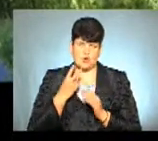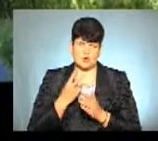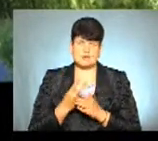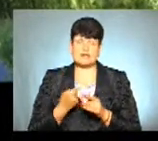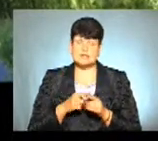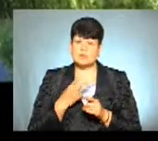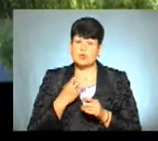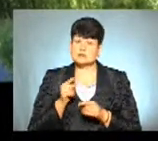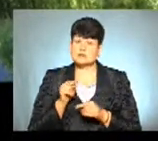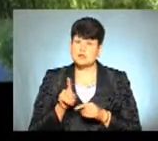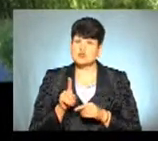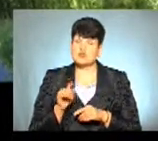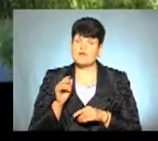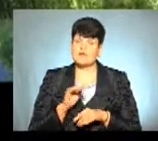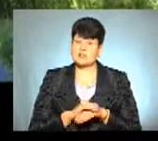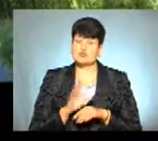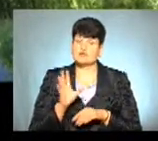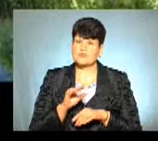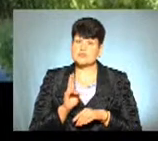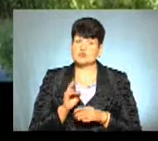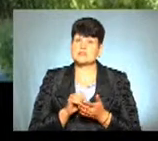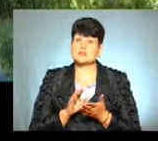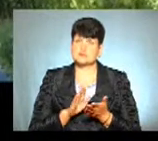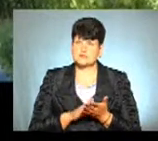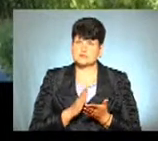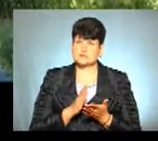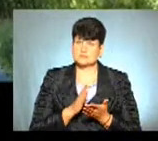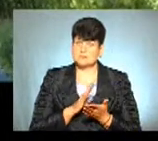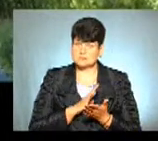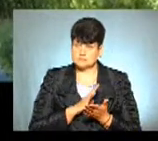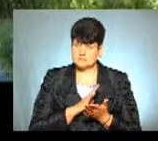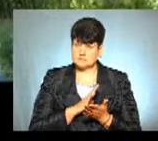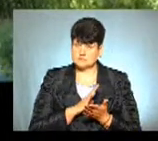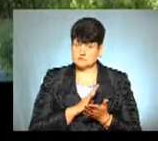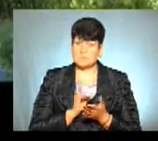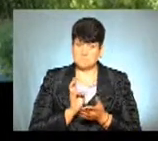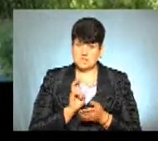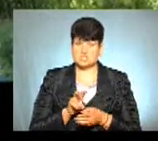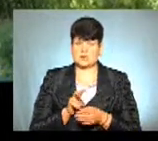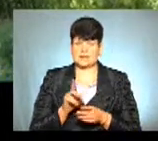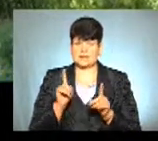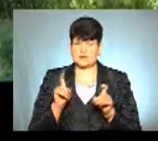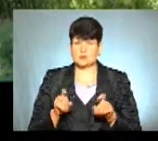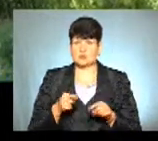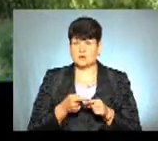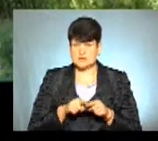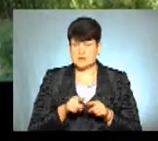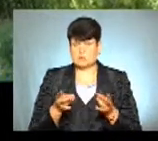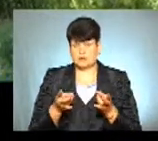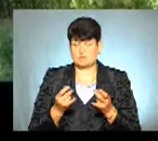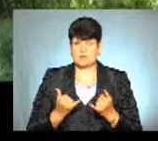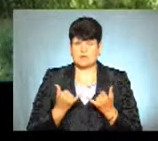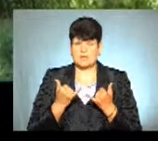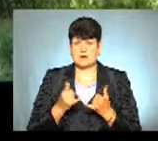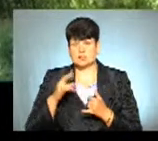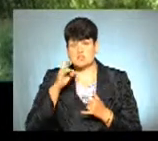свідчить про те, що фактично всі, хто зареєструвалися, прийшли на тестування, бо їм це потрібно для і